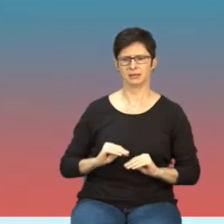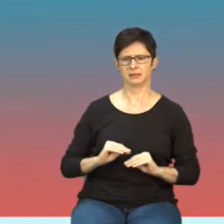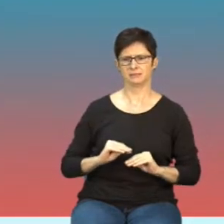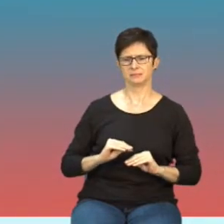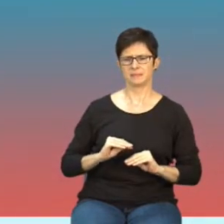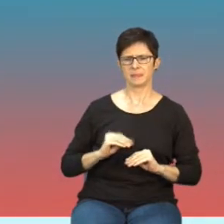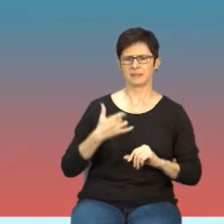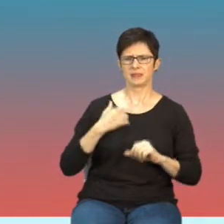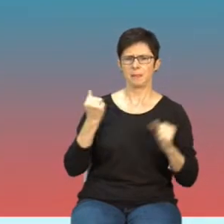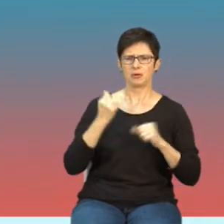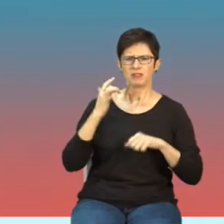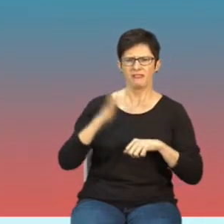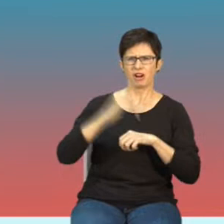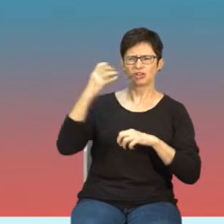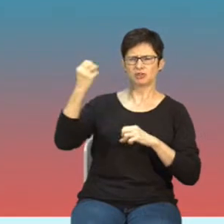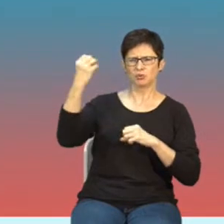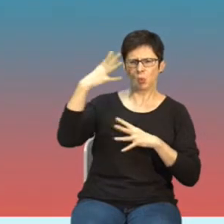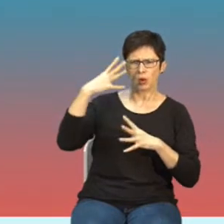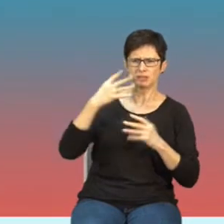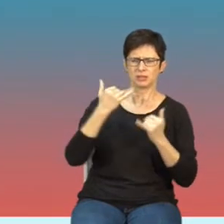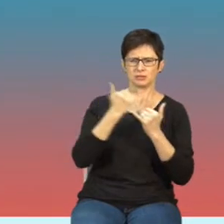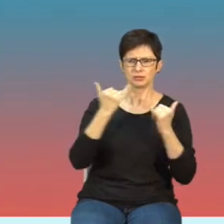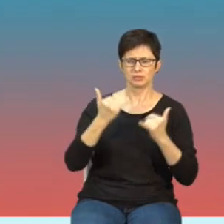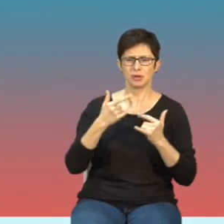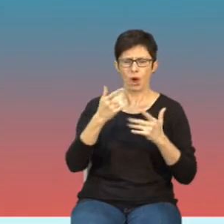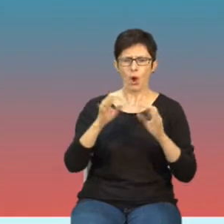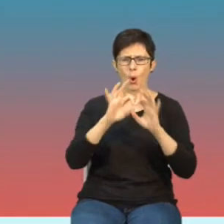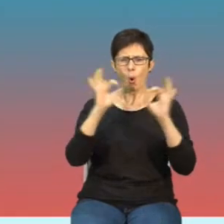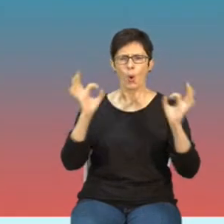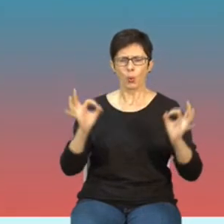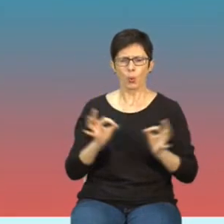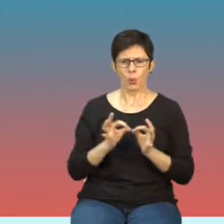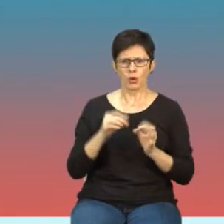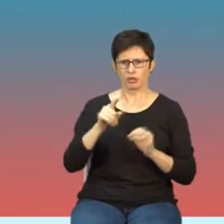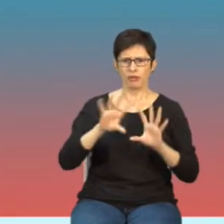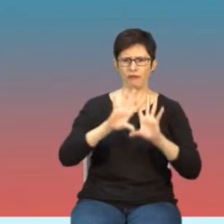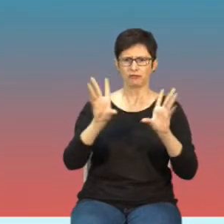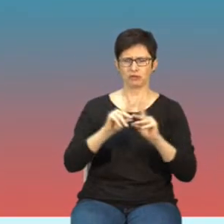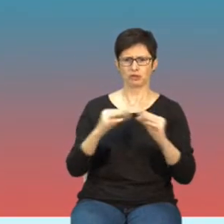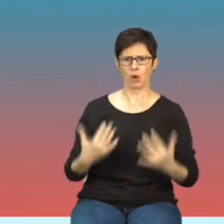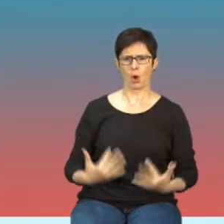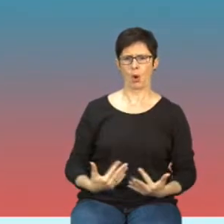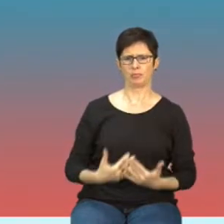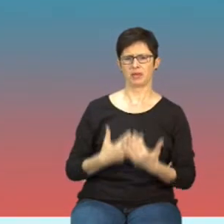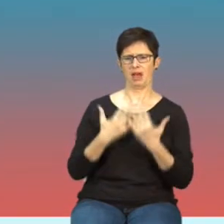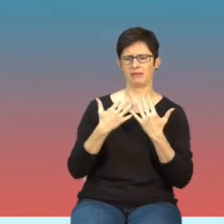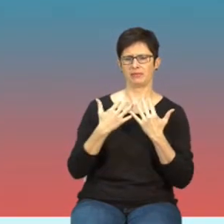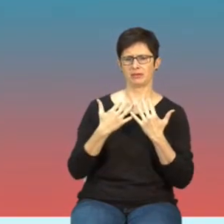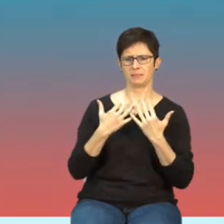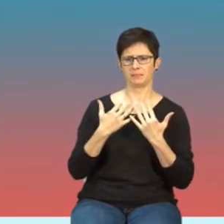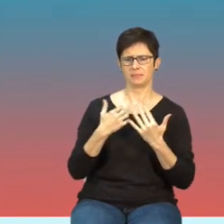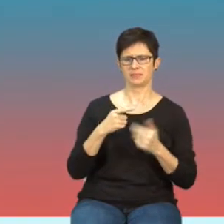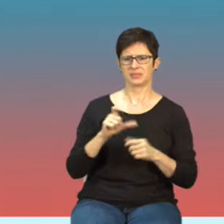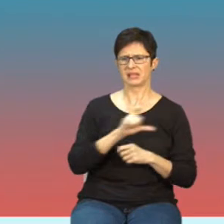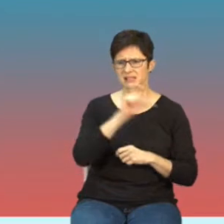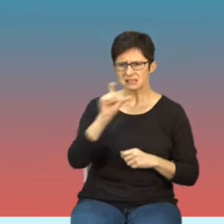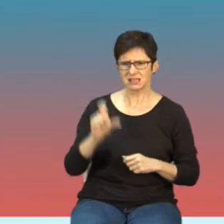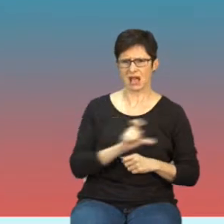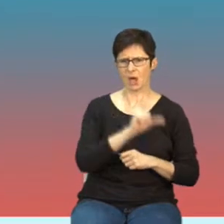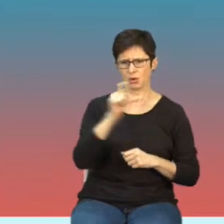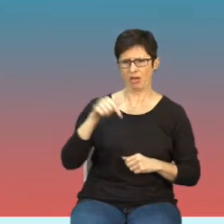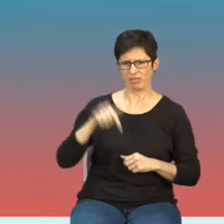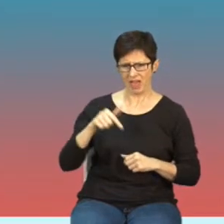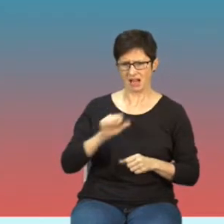nadwrożliwość dla nas. i generalnie właśnie te wszystkie objawy subiektywne ciągle do tej pory, można